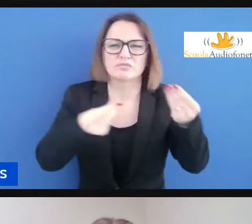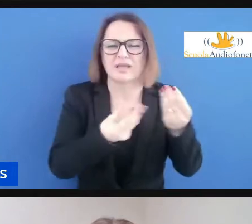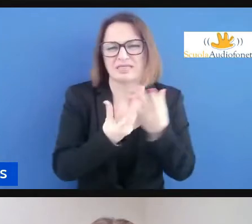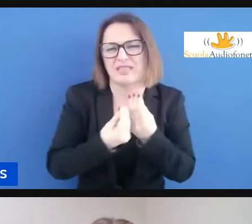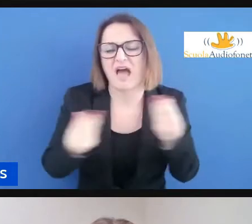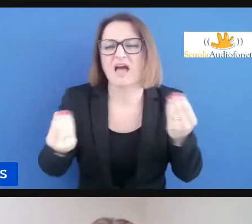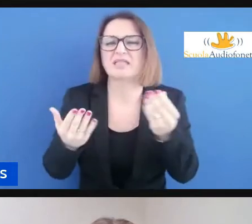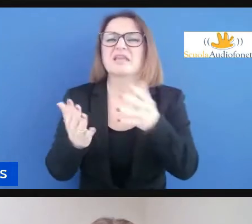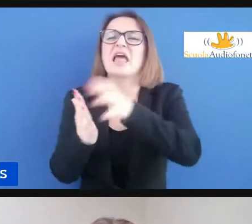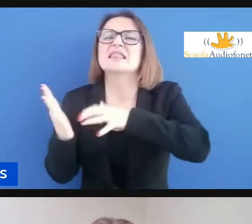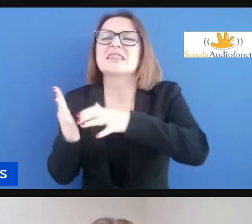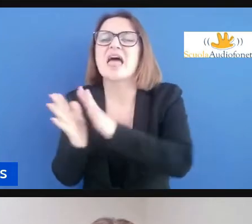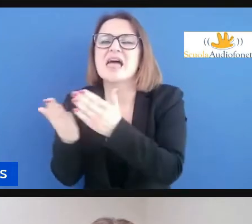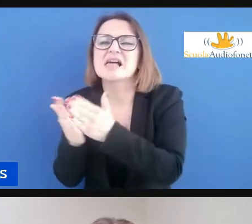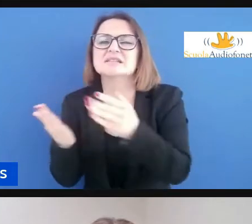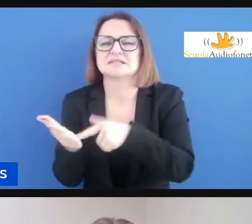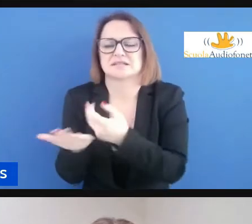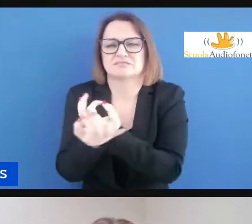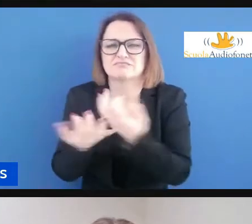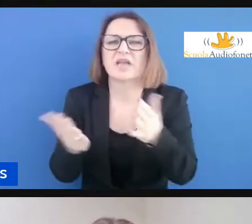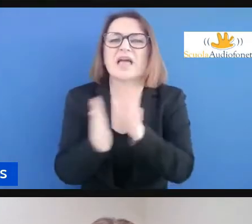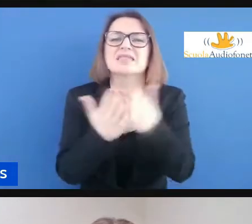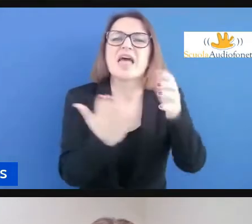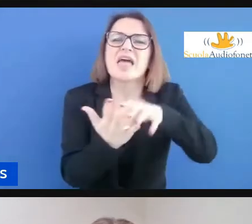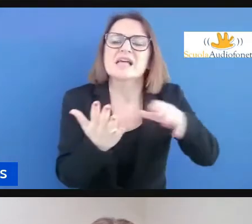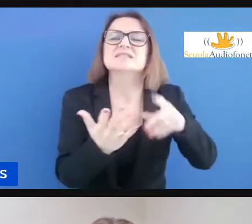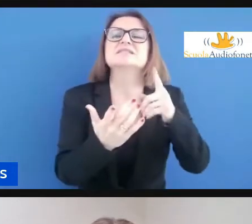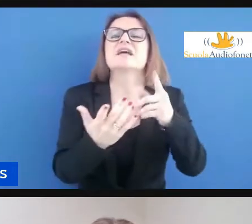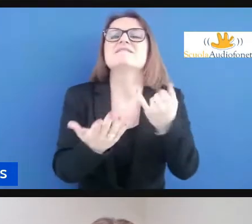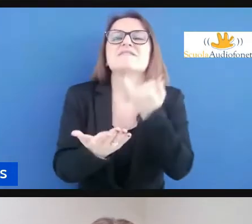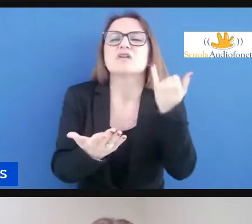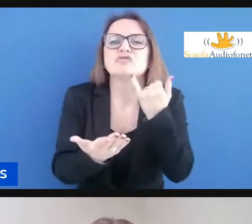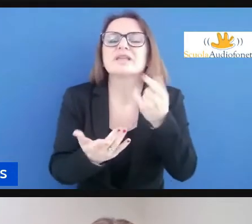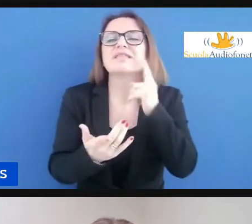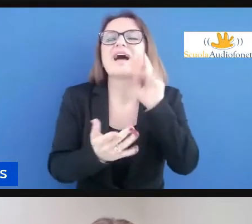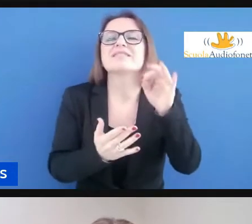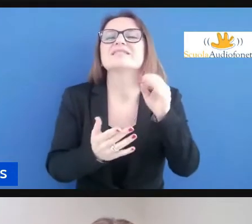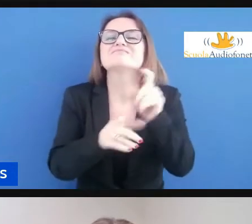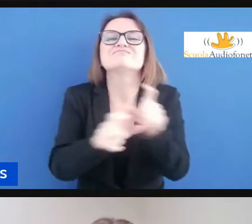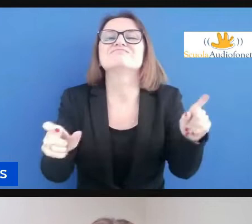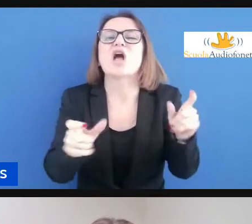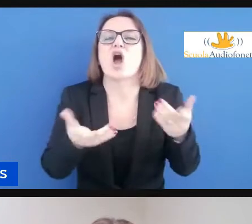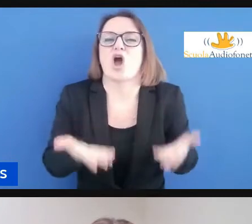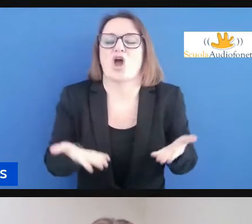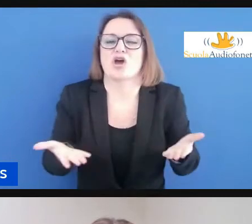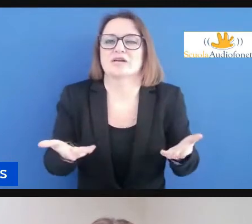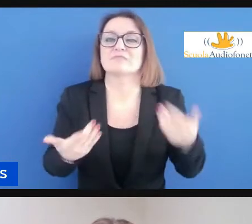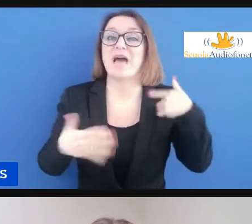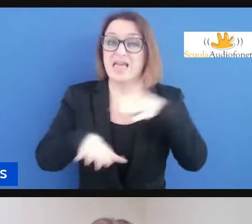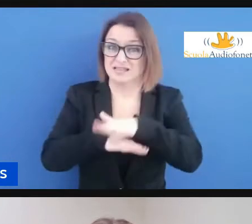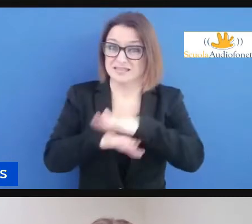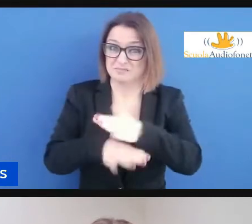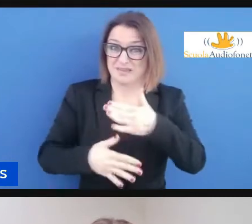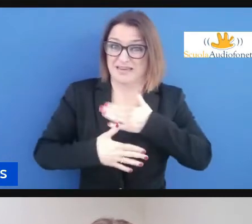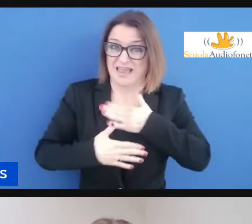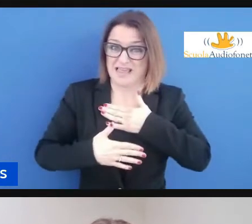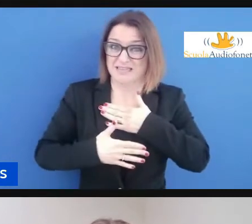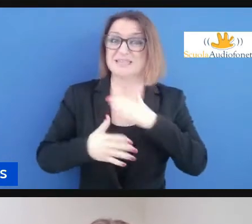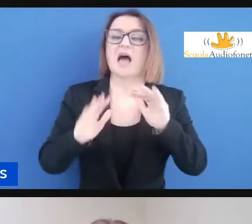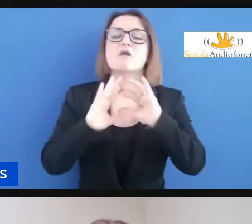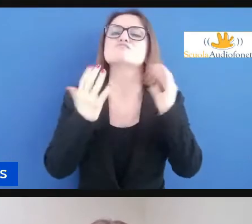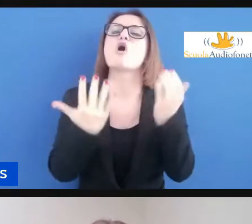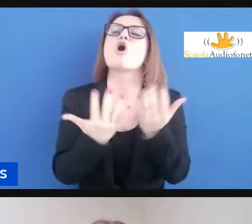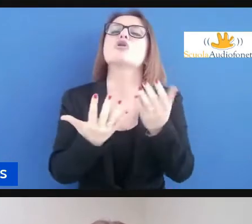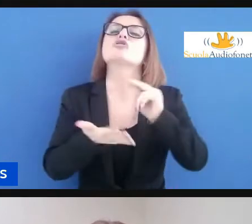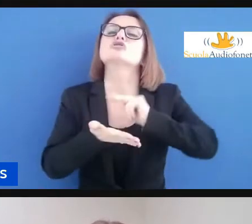o testi aggiornati rispetto alle nuove esigenze per quanto riguarda la mia esperienza nel mondo della scuola e